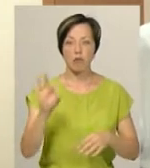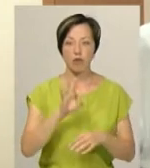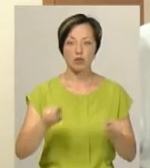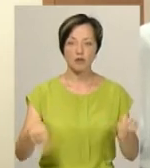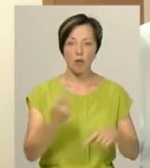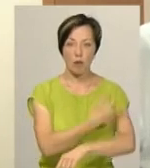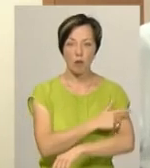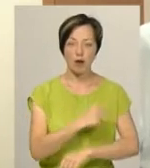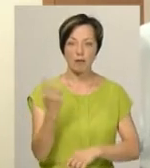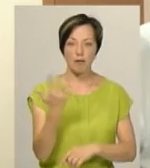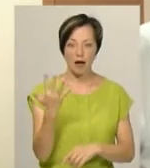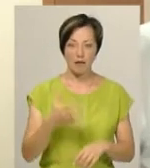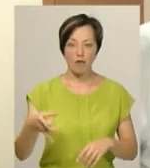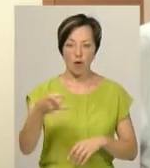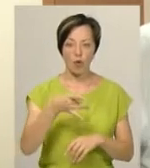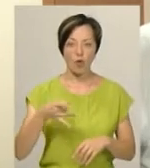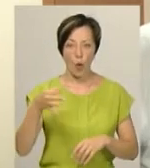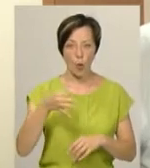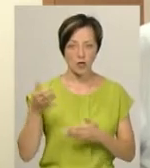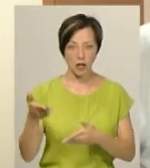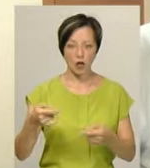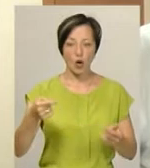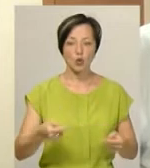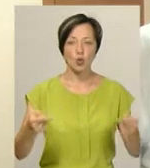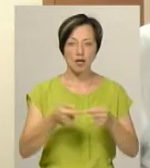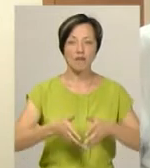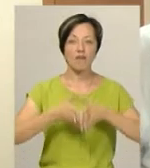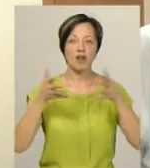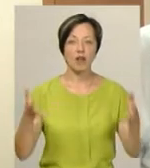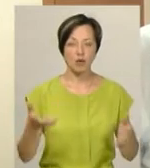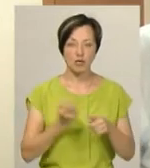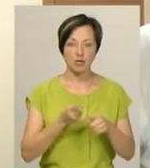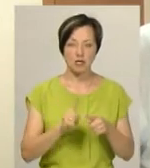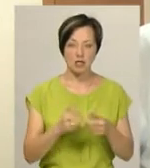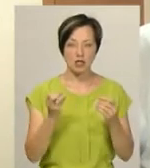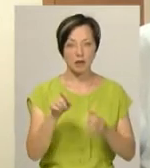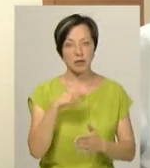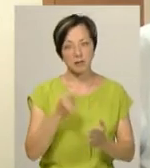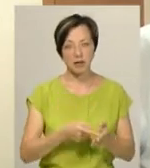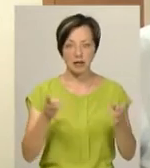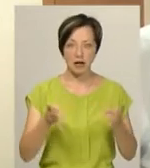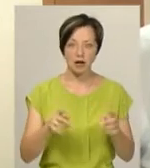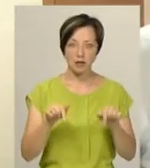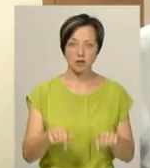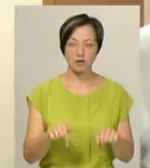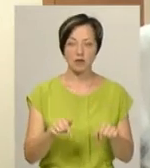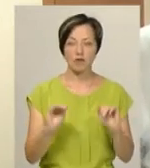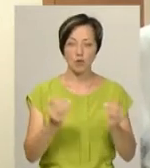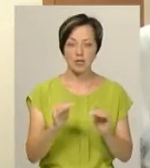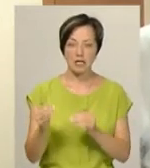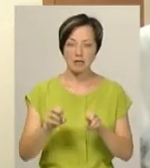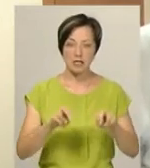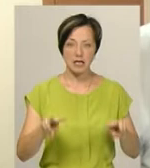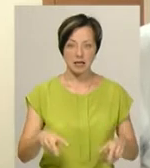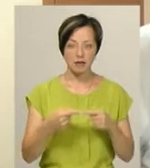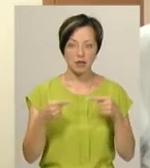номер 5 в мікрорайоні Озерна. Доцільність великої поліклініки – це ще під питанням, чи треба тут вузьких спеціалістів і тому